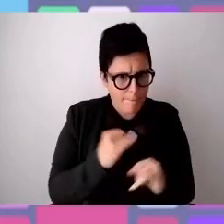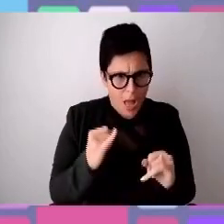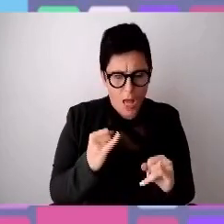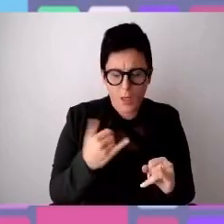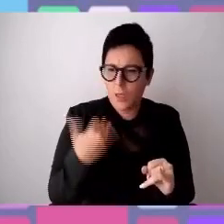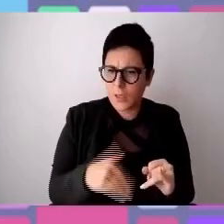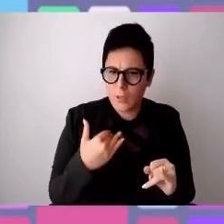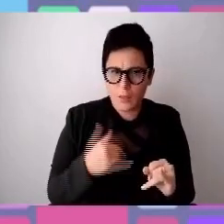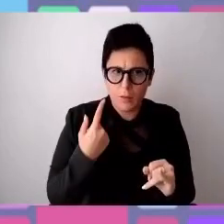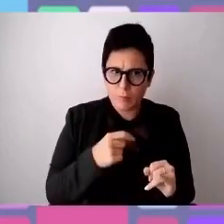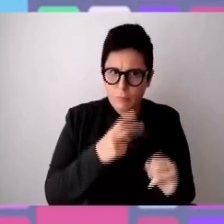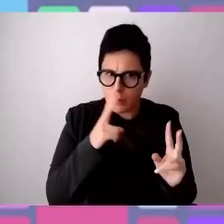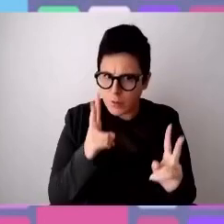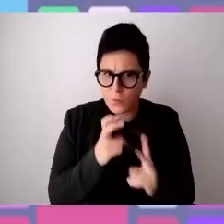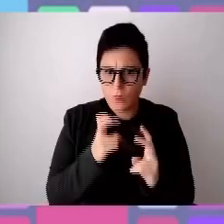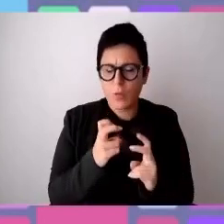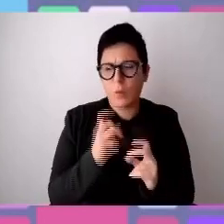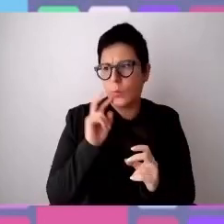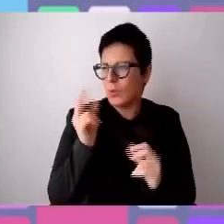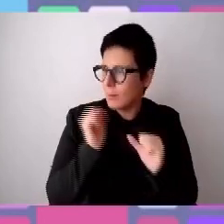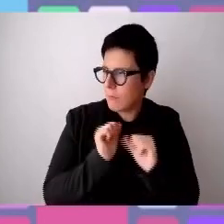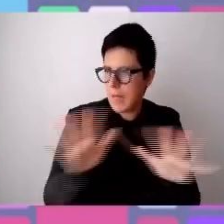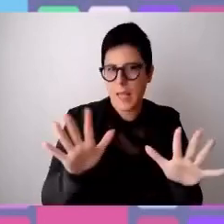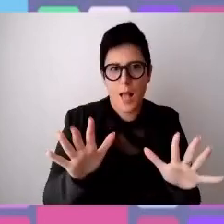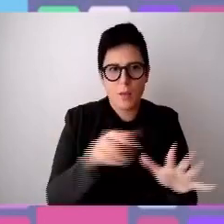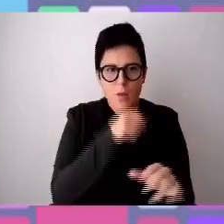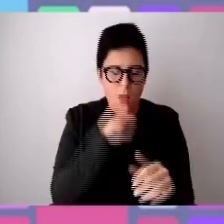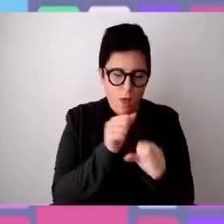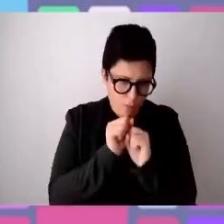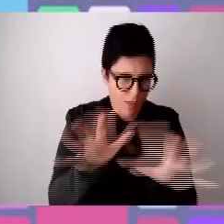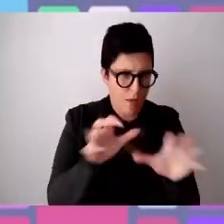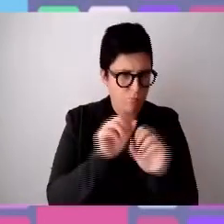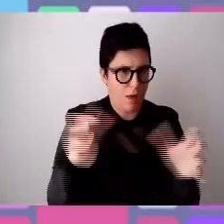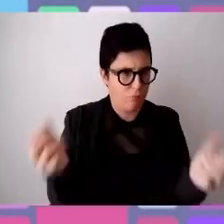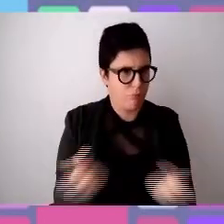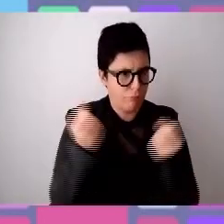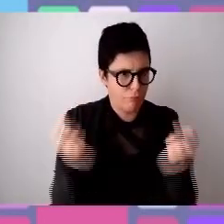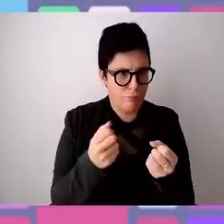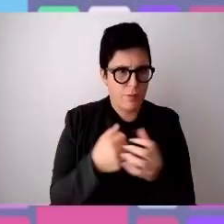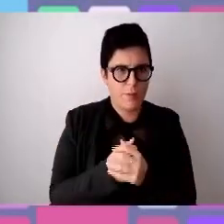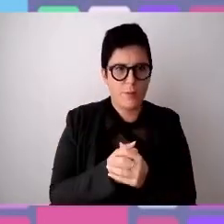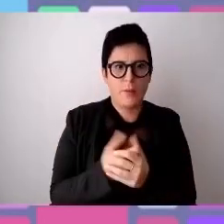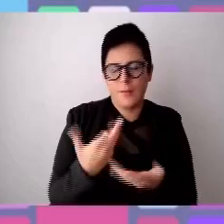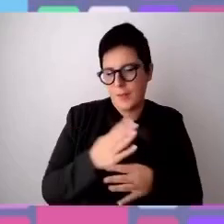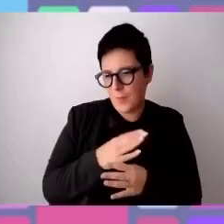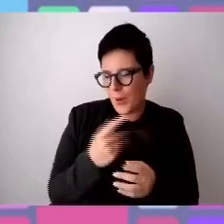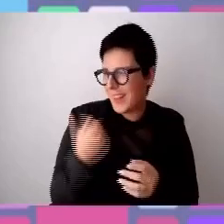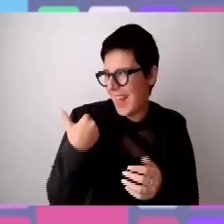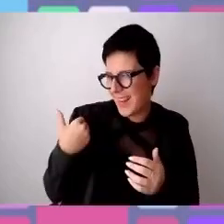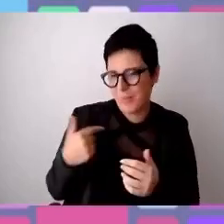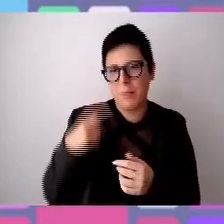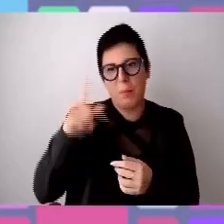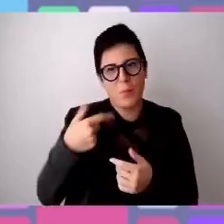sfruttato mediaticamente e quindi iniziative come le vostre sono sicuramente così come poi gli sportelli che abbiamo appena sentito.